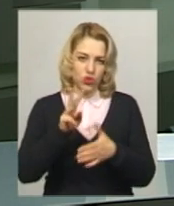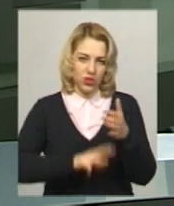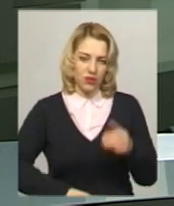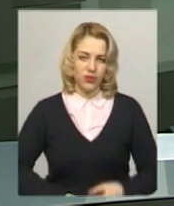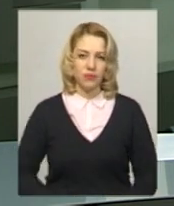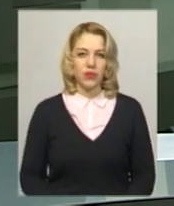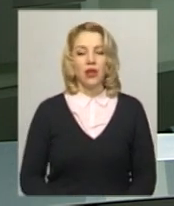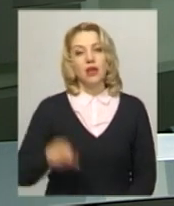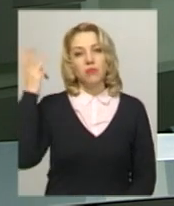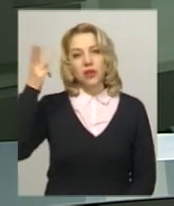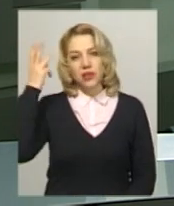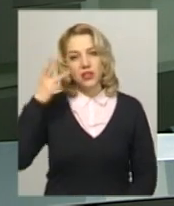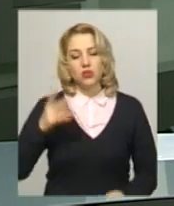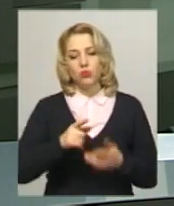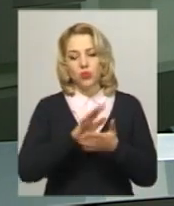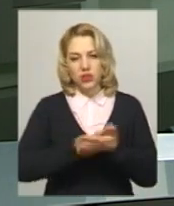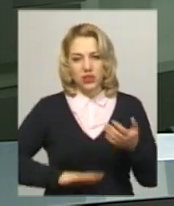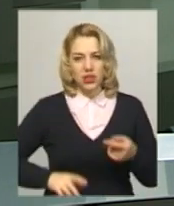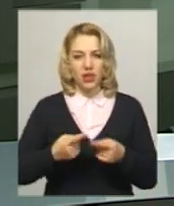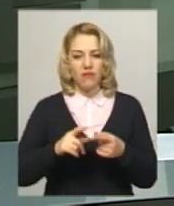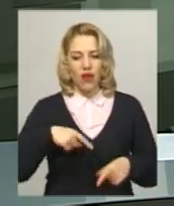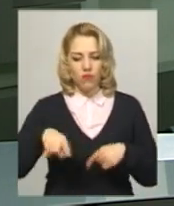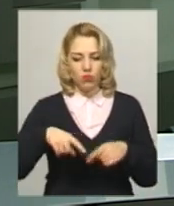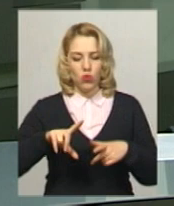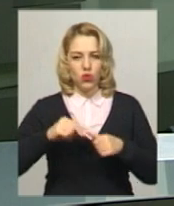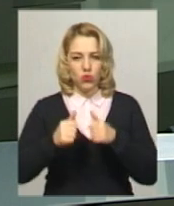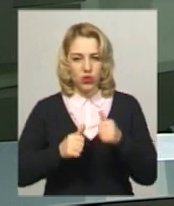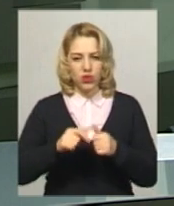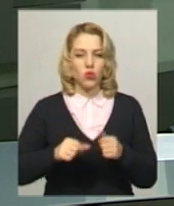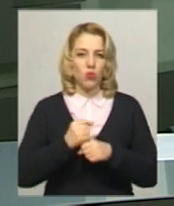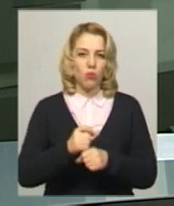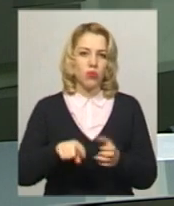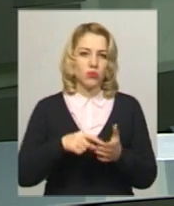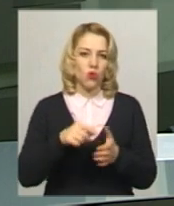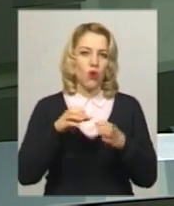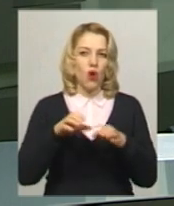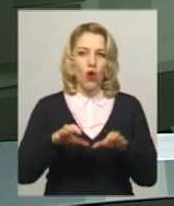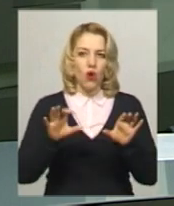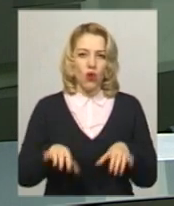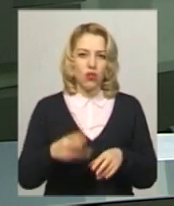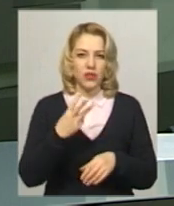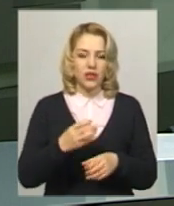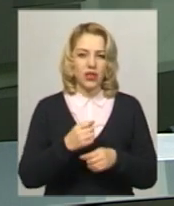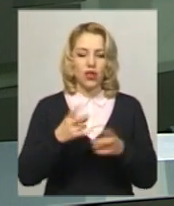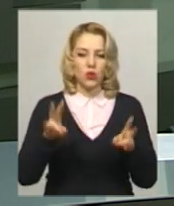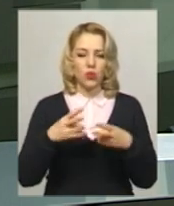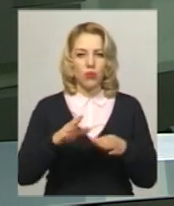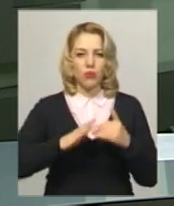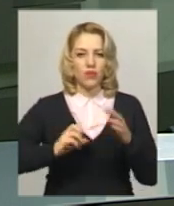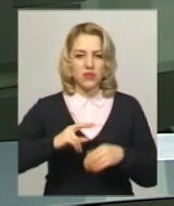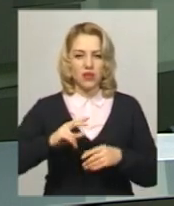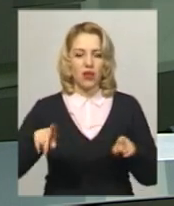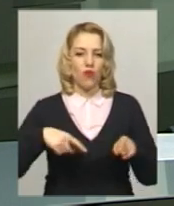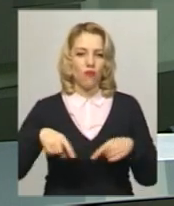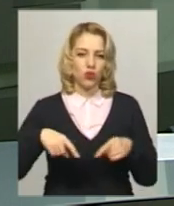У Хмельницькому триває футбольний турнір Кубок міського голови, в якому беруть участь 8 команд, 3 клуби професіональної футбольної ліги